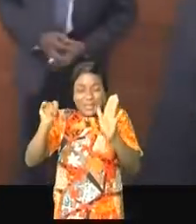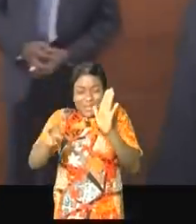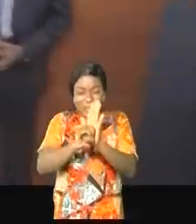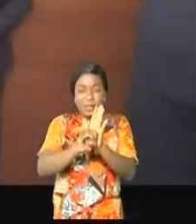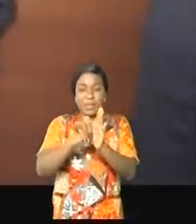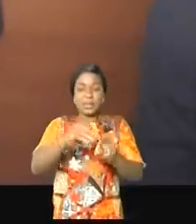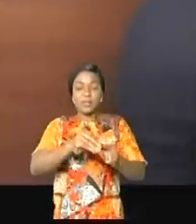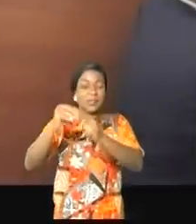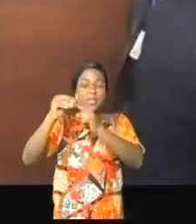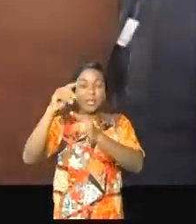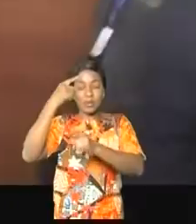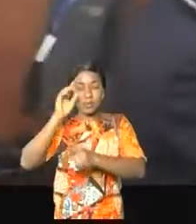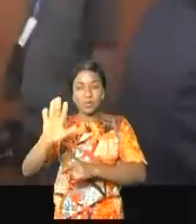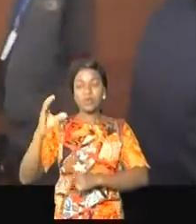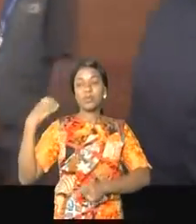à son mandat.